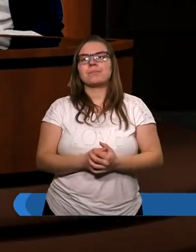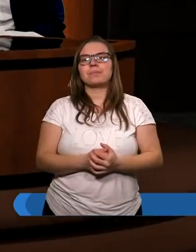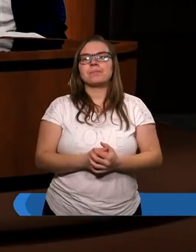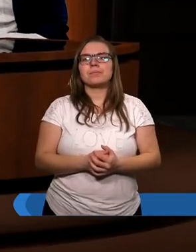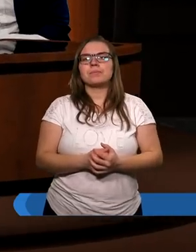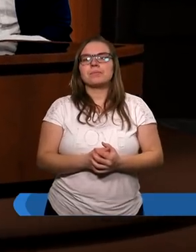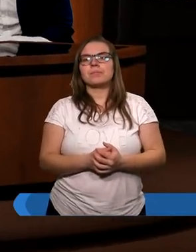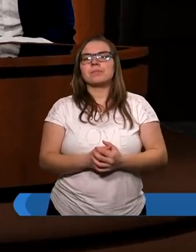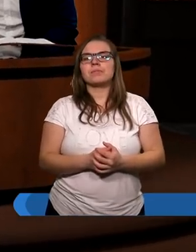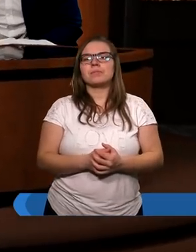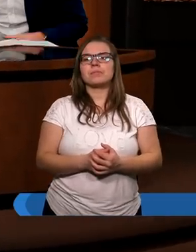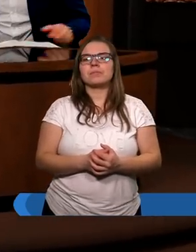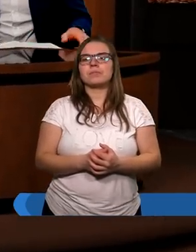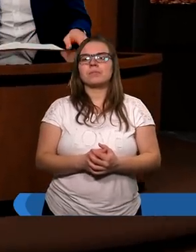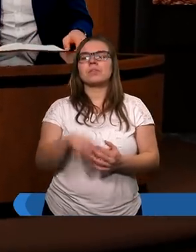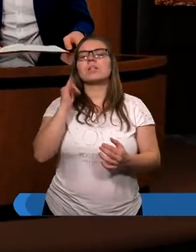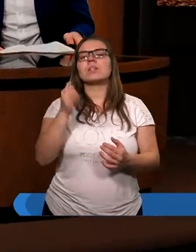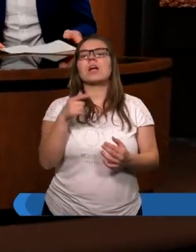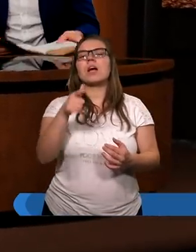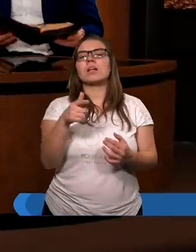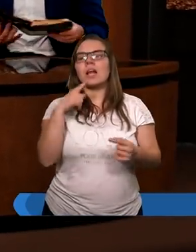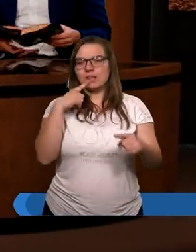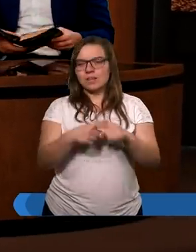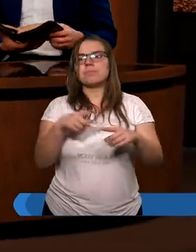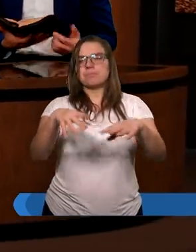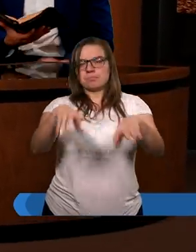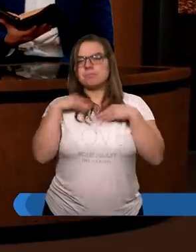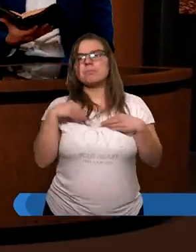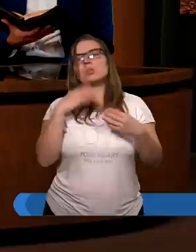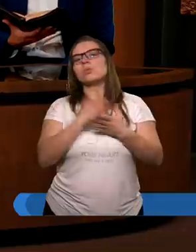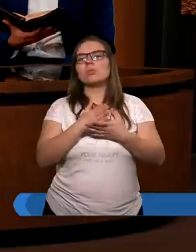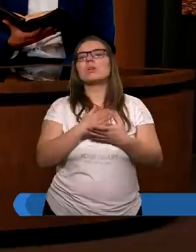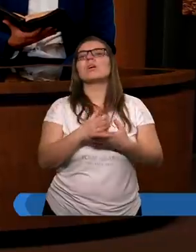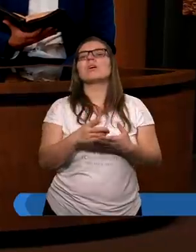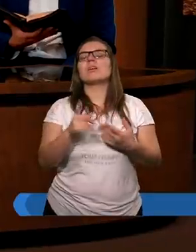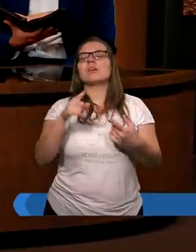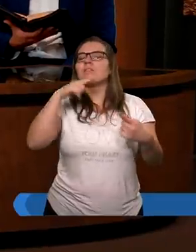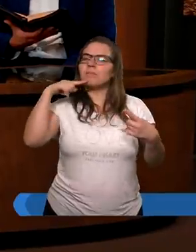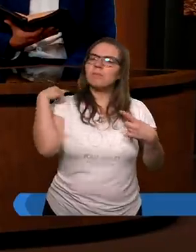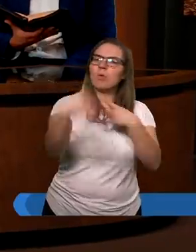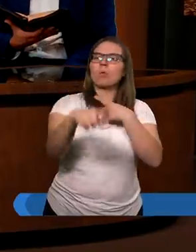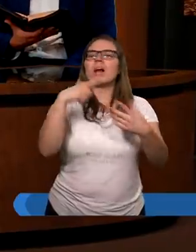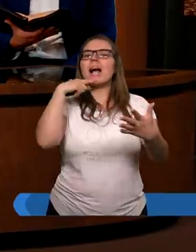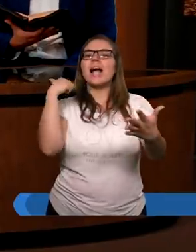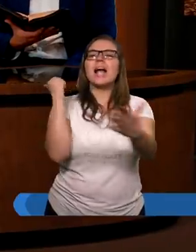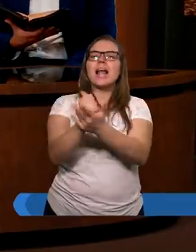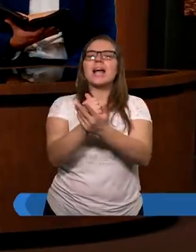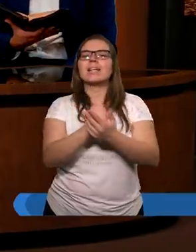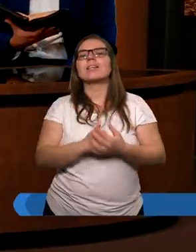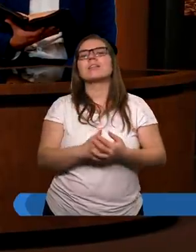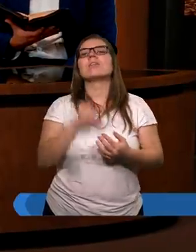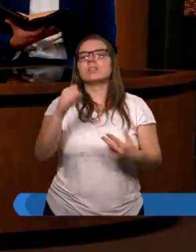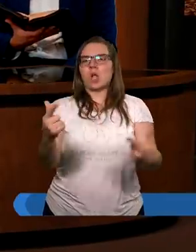Po tym, jak ta decyzja została przyjęta, wysłano listy i